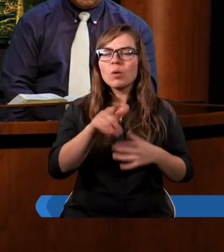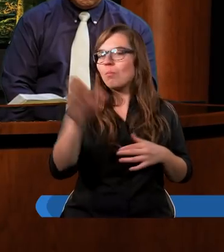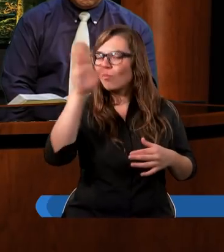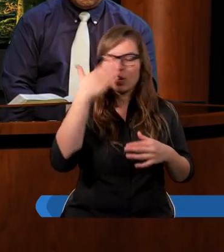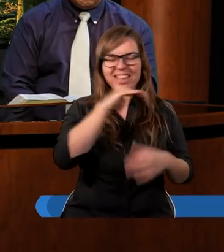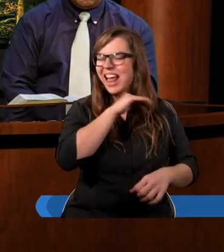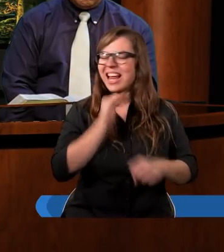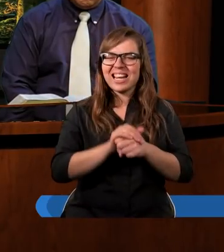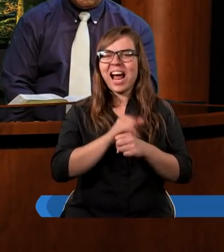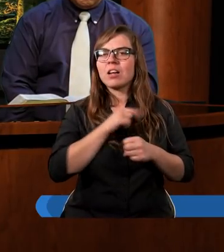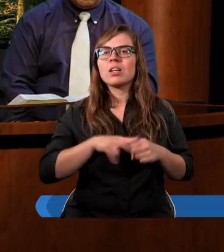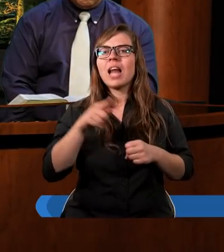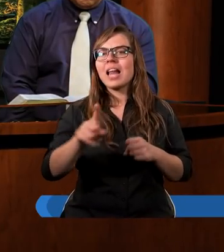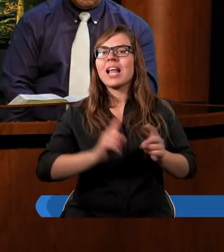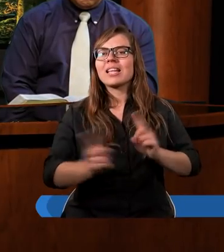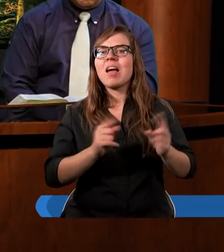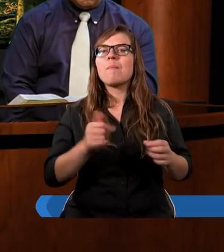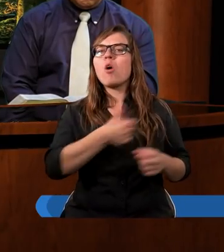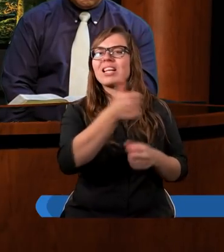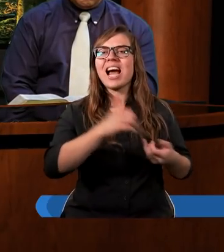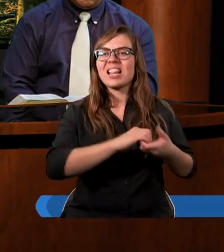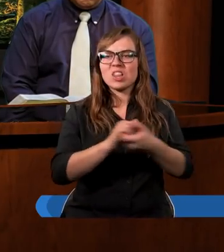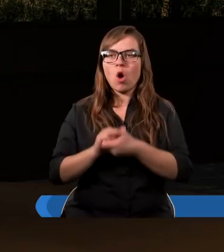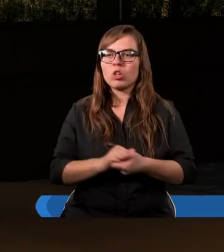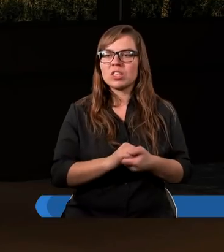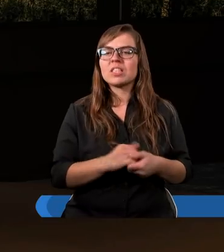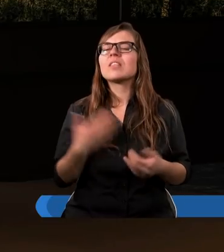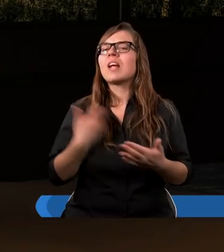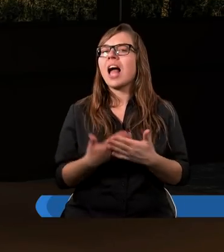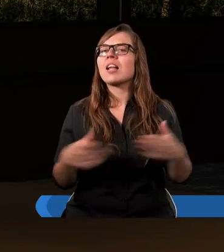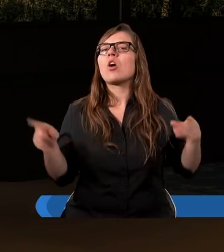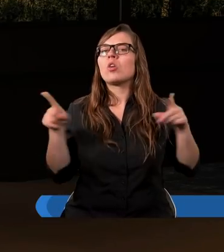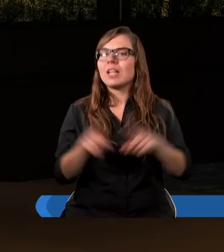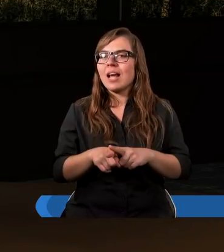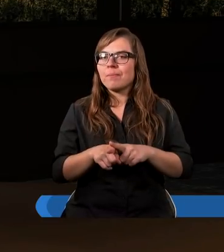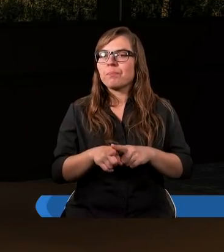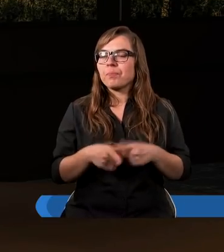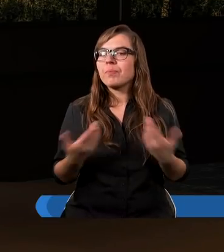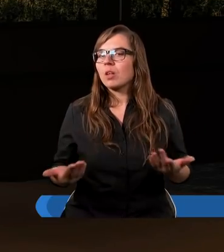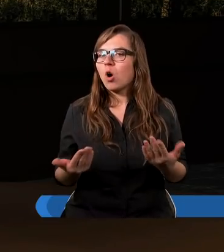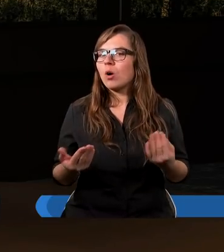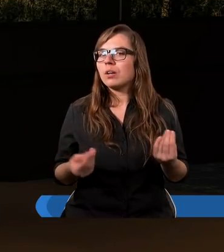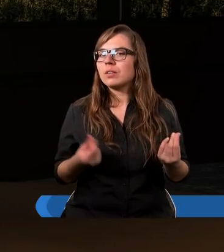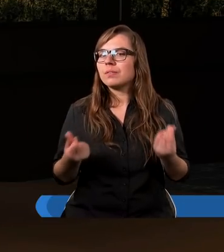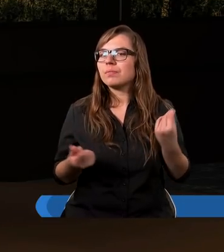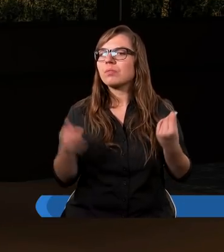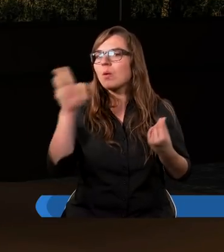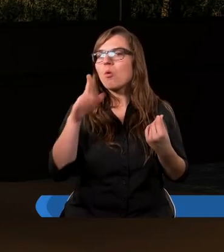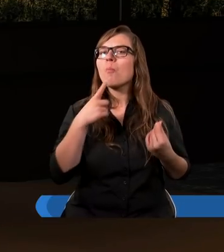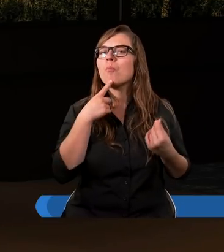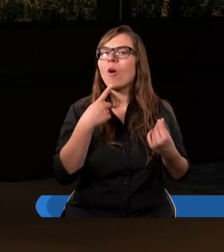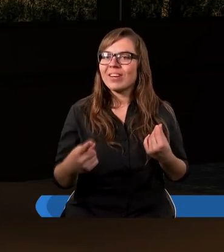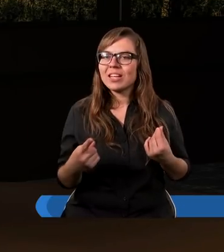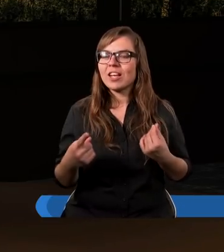zgadzał na taki symbol jedności. Tak. I dlatego też Bóg powiedział,